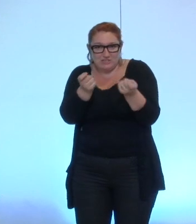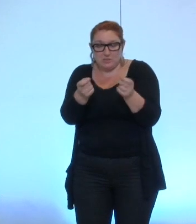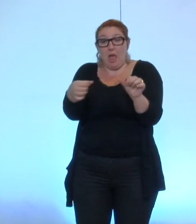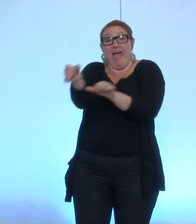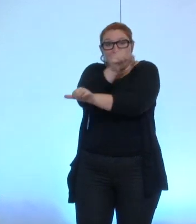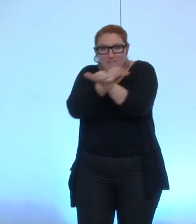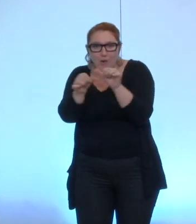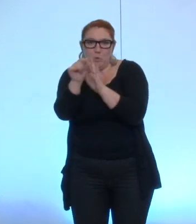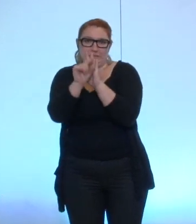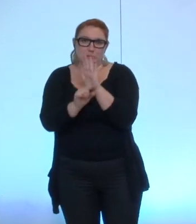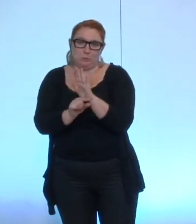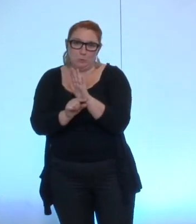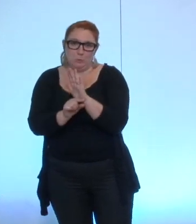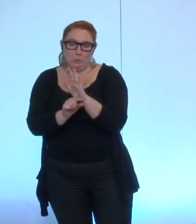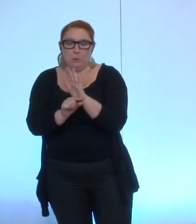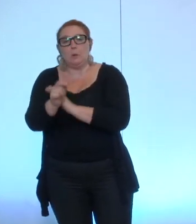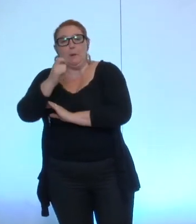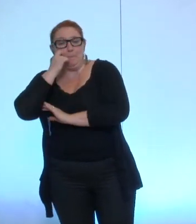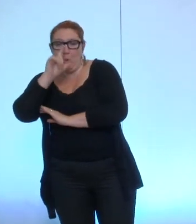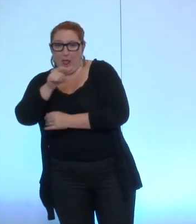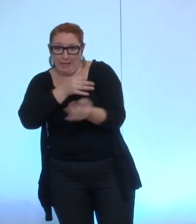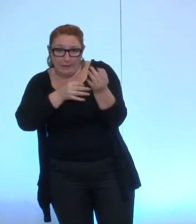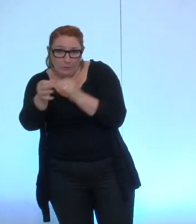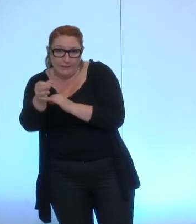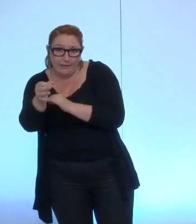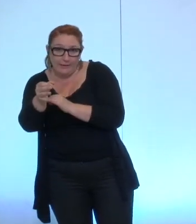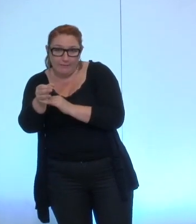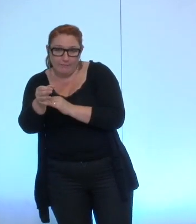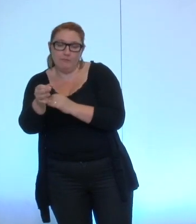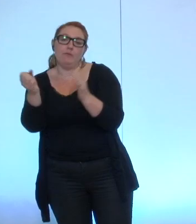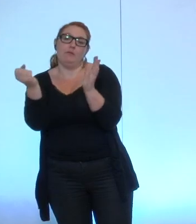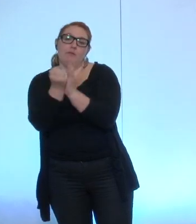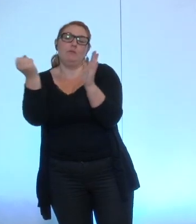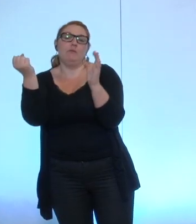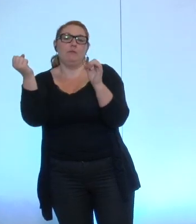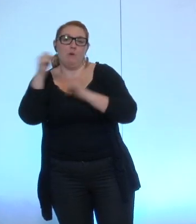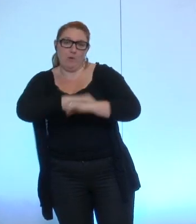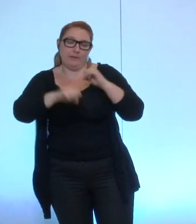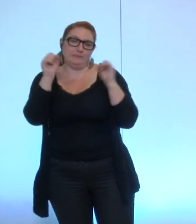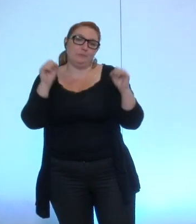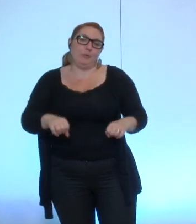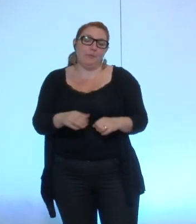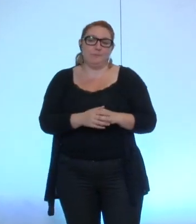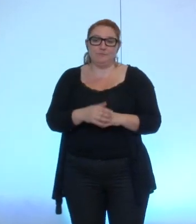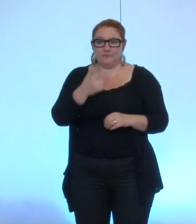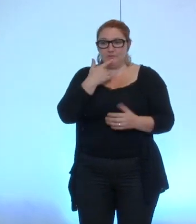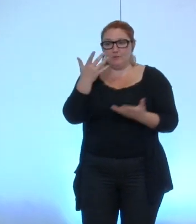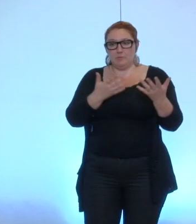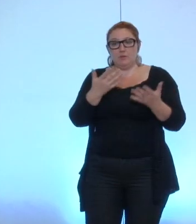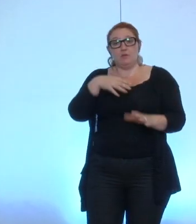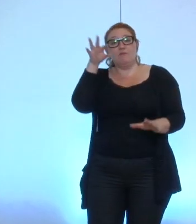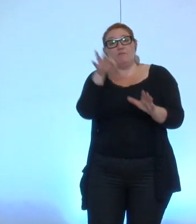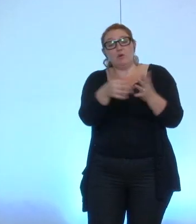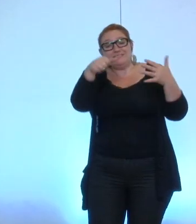conditionnalité à la présence effective soit possible donc peut-être que sur ce sujet est là là aussi l'impératif du vote dans les 6 mois ne